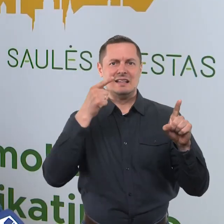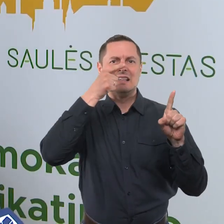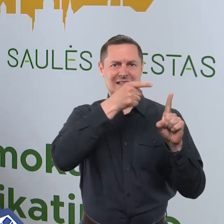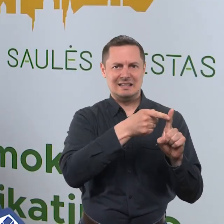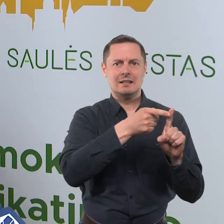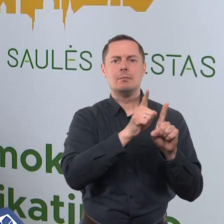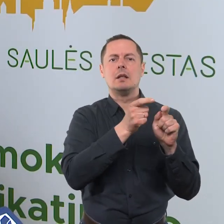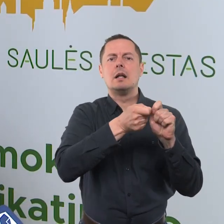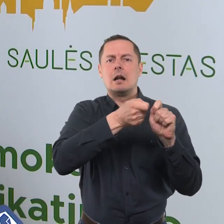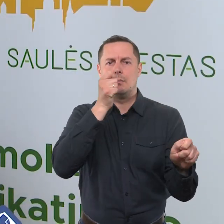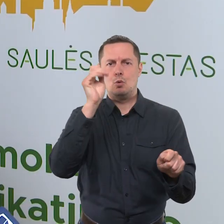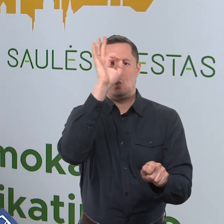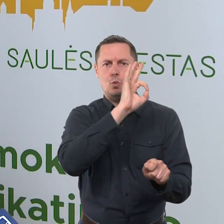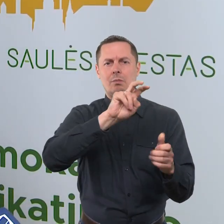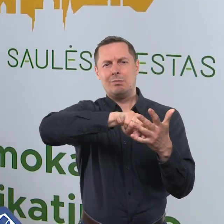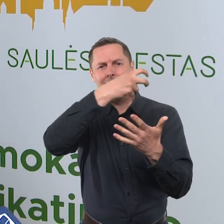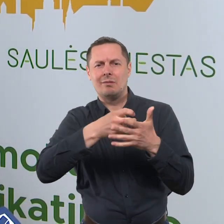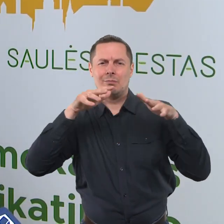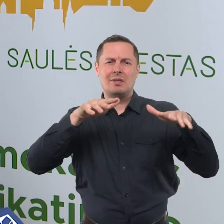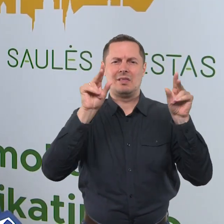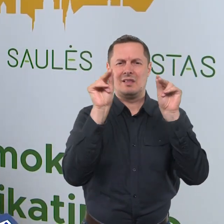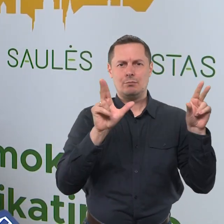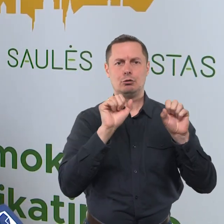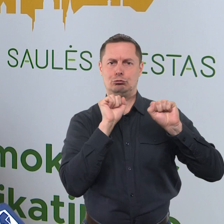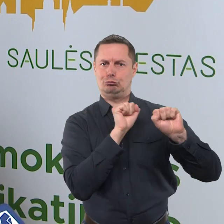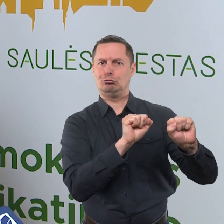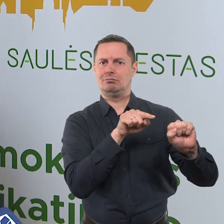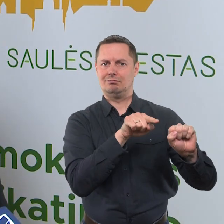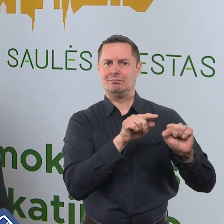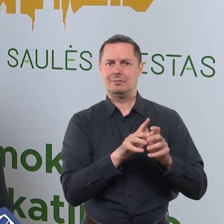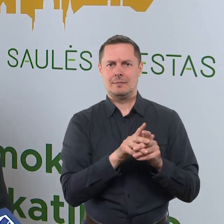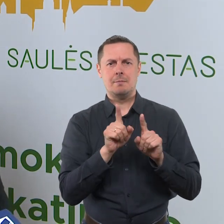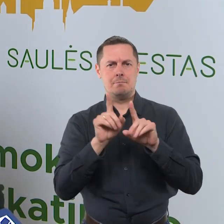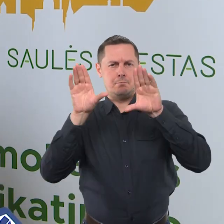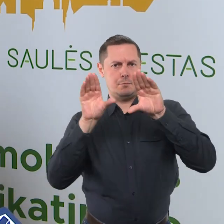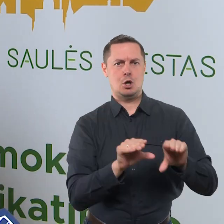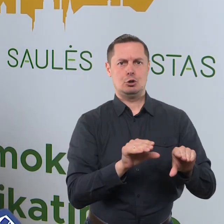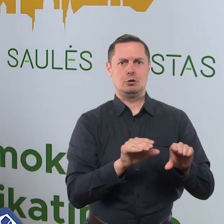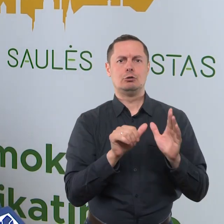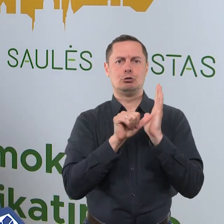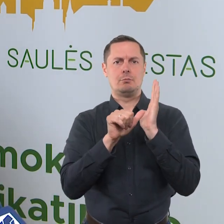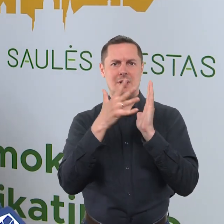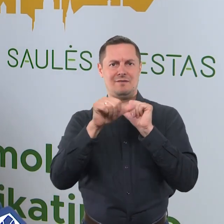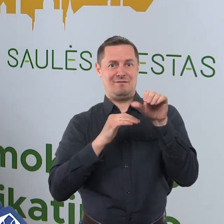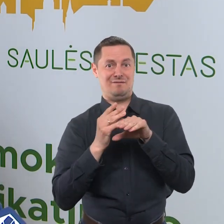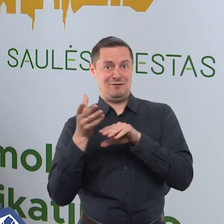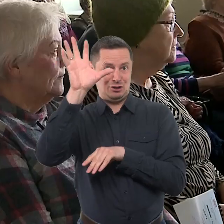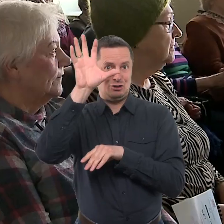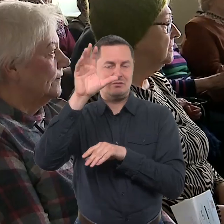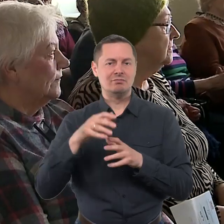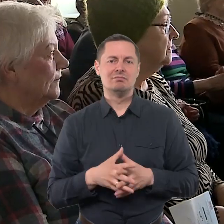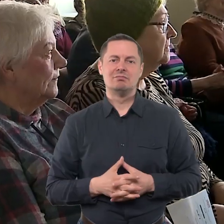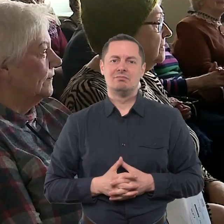prioritetų, tai traumų dėl nukritimų prevencija, jo mažinimas asmenims 65 metų.